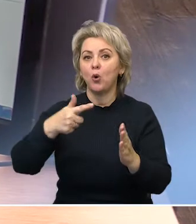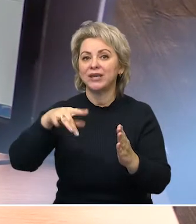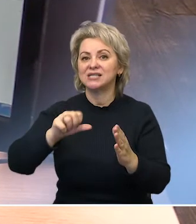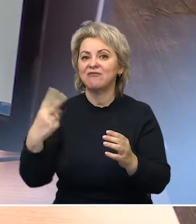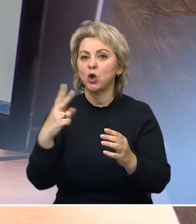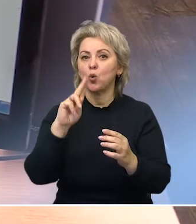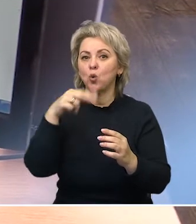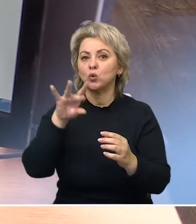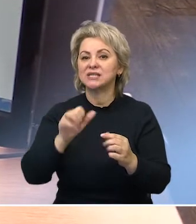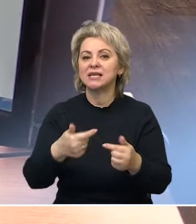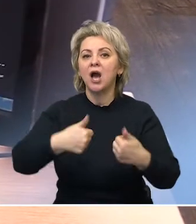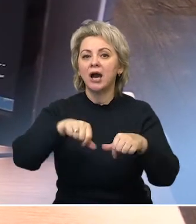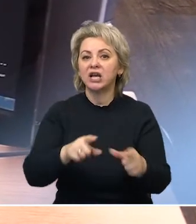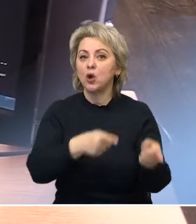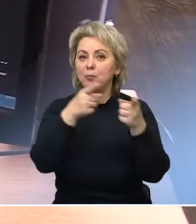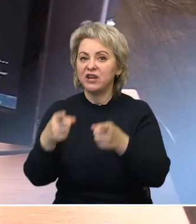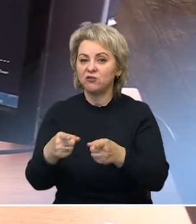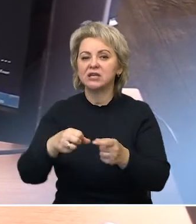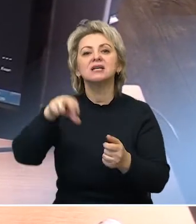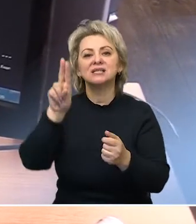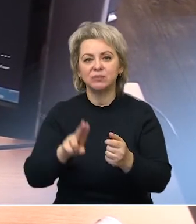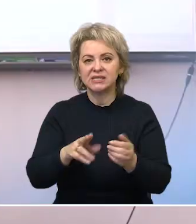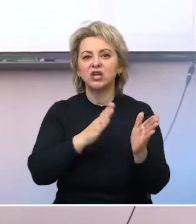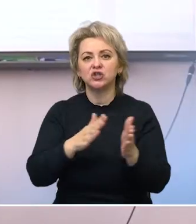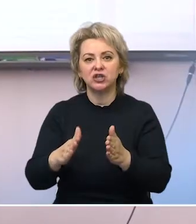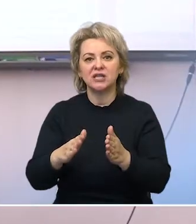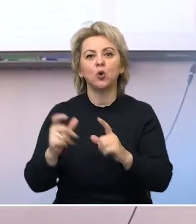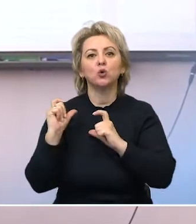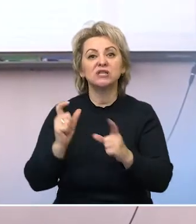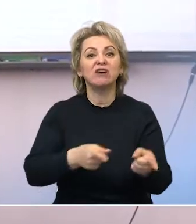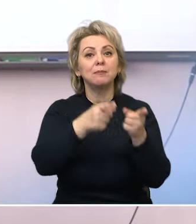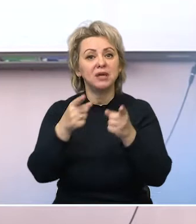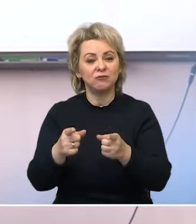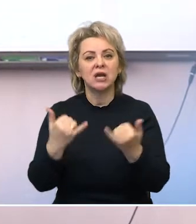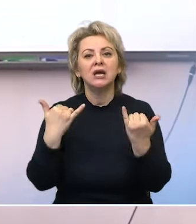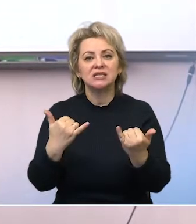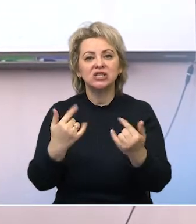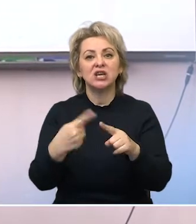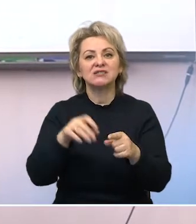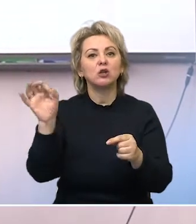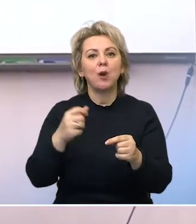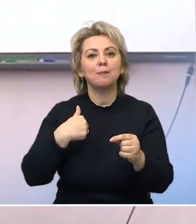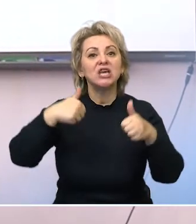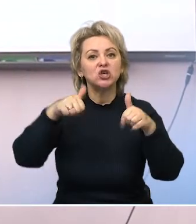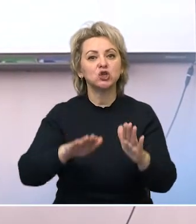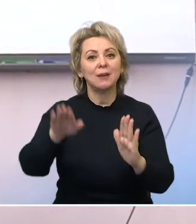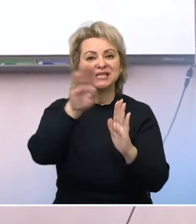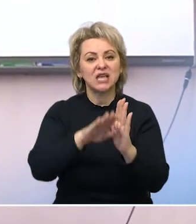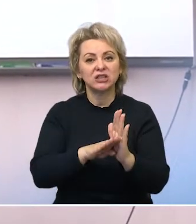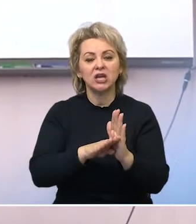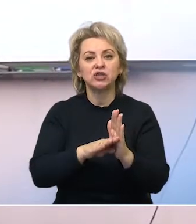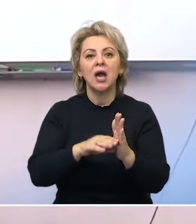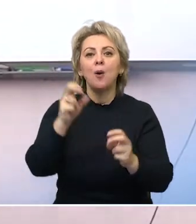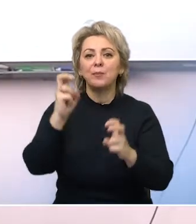организации перевозок, специальная дисциплина грузовые перевозки. Сейчас в данный момент мы решаем с ними задачи. На производительность подвижного